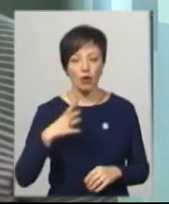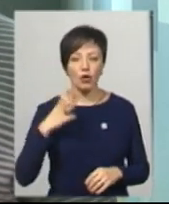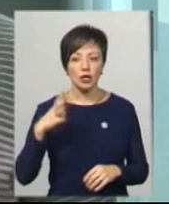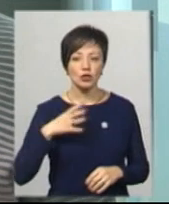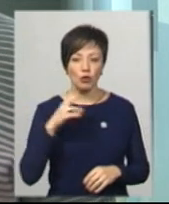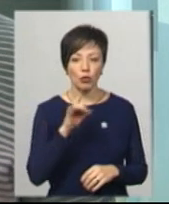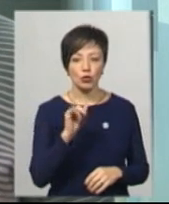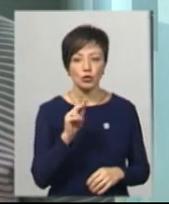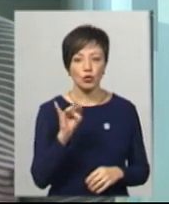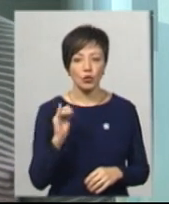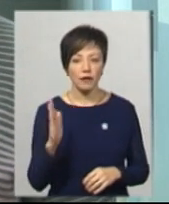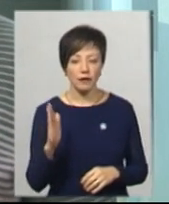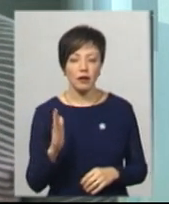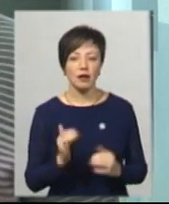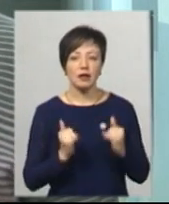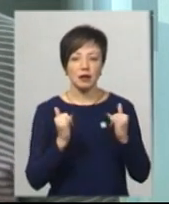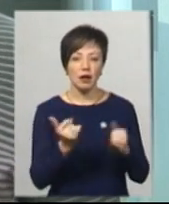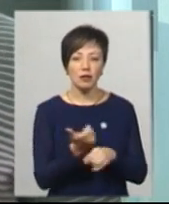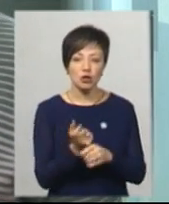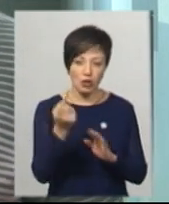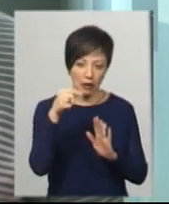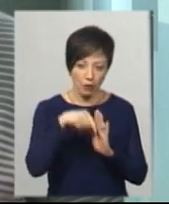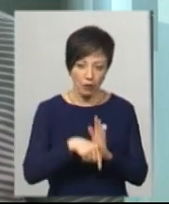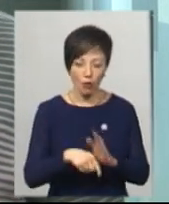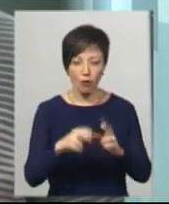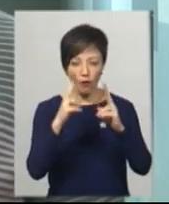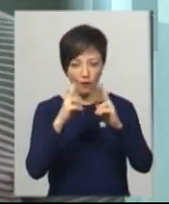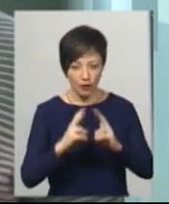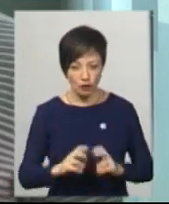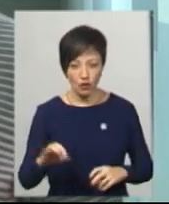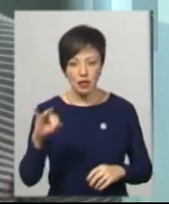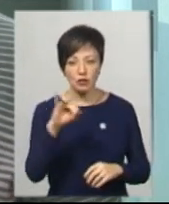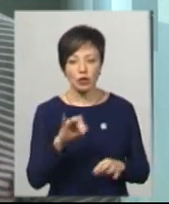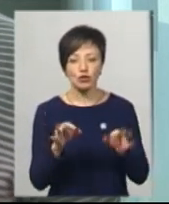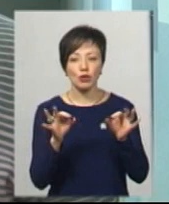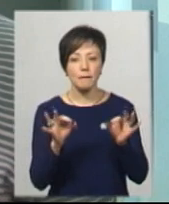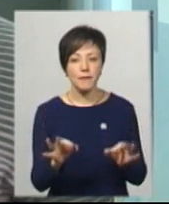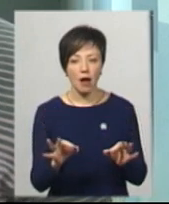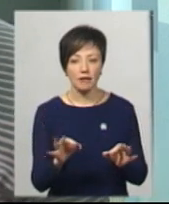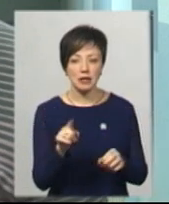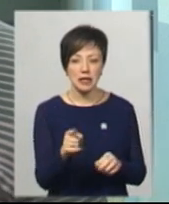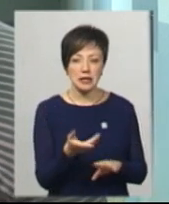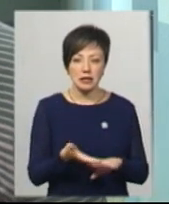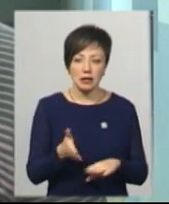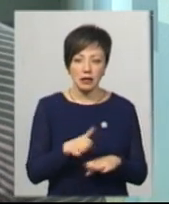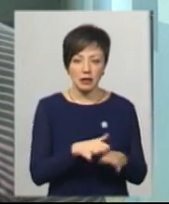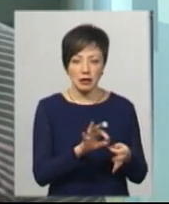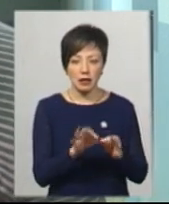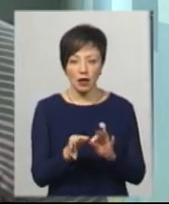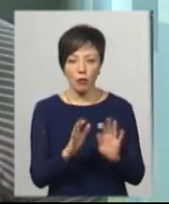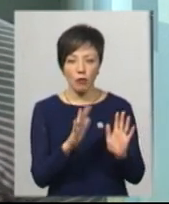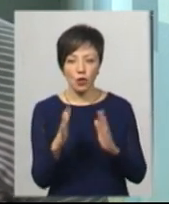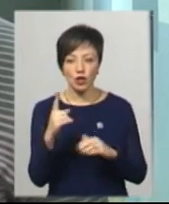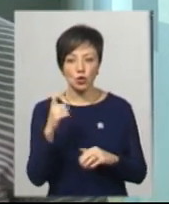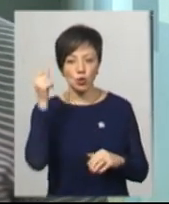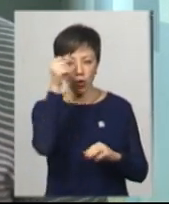Проскурово, для більш глибокого вивчення історичної правди тих складних подій столітньої давності,